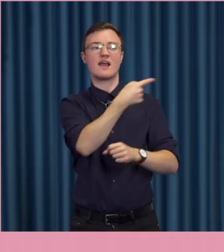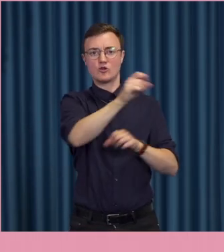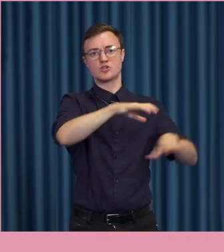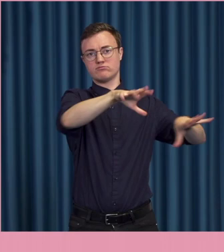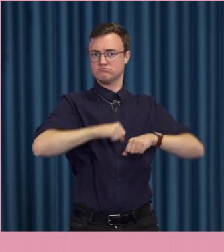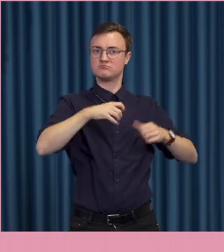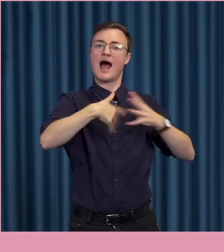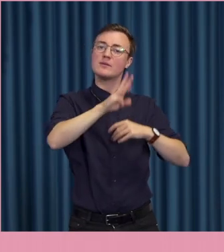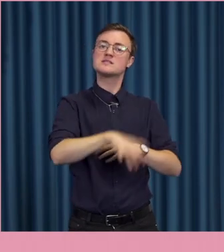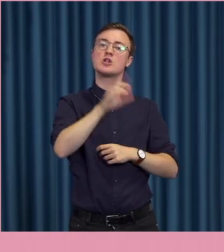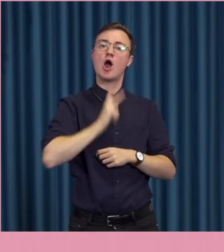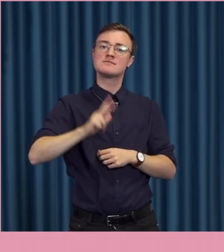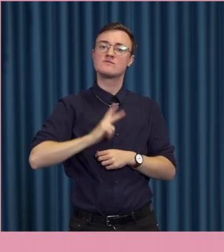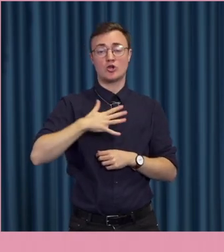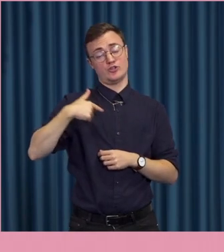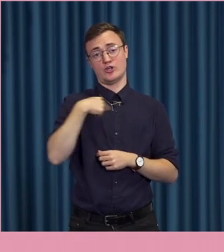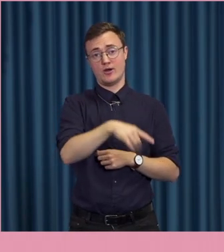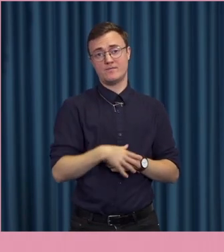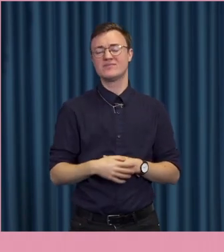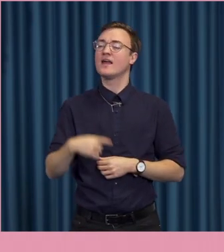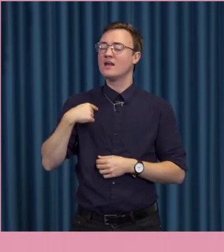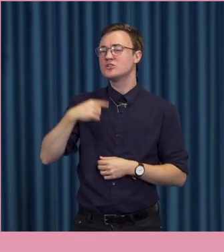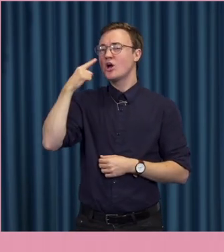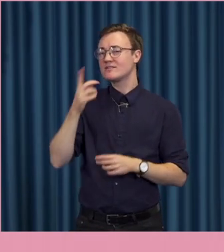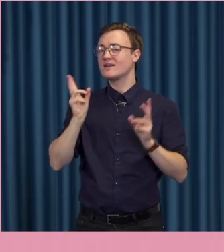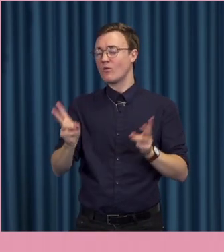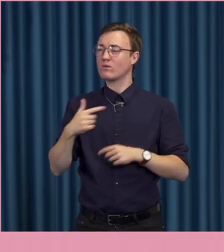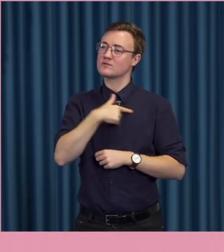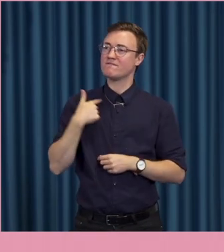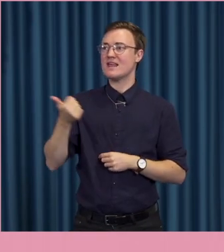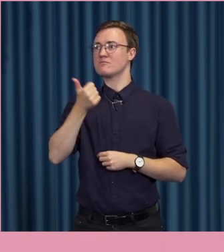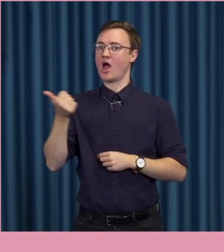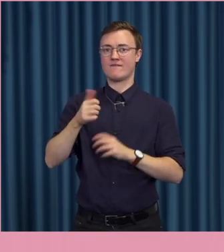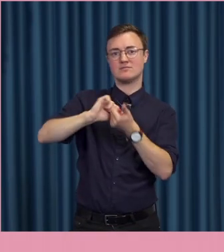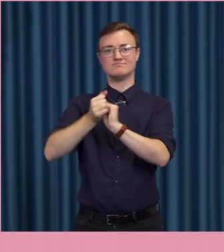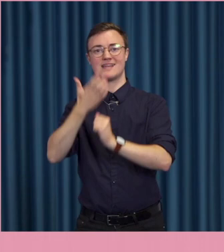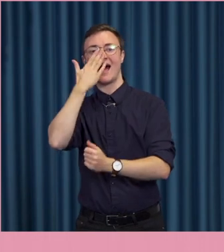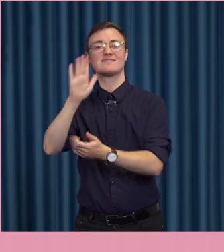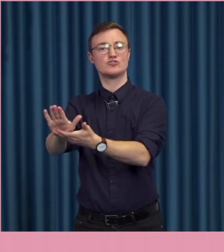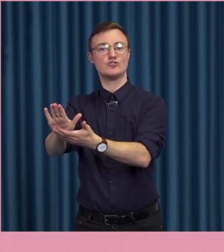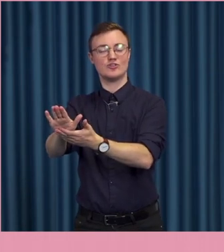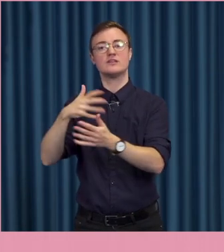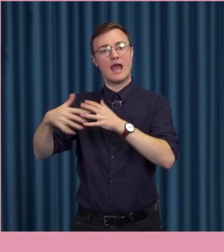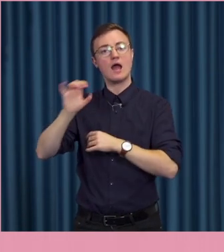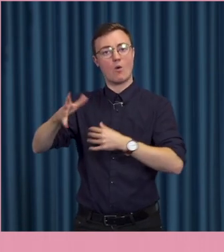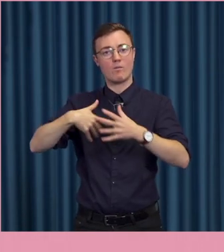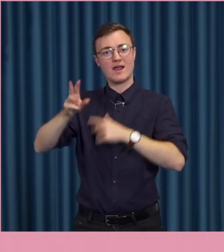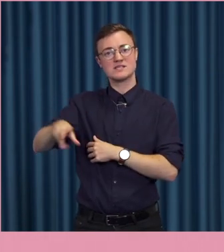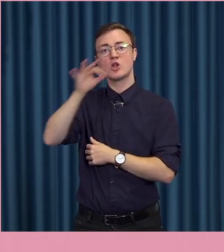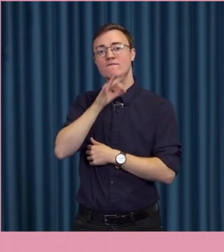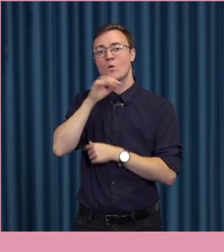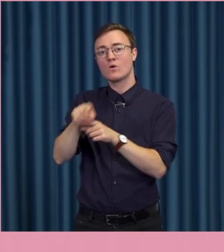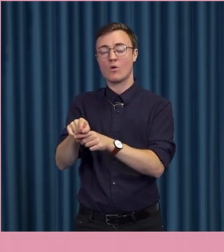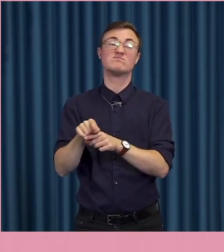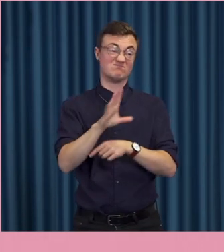arbetsmiljöansvar för det här. Och jag tänker också kanske då att vi behöver göra någon slags attitydförskjutning också. Att det här just handlar om arbetsmiljöfrågor.